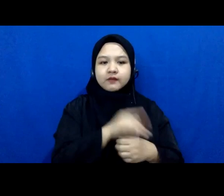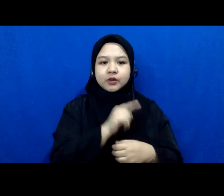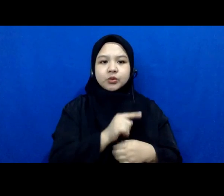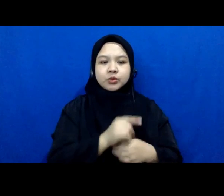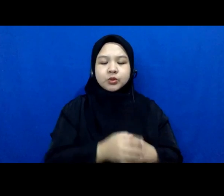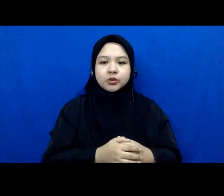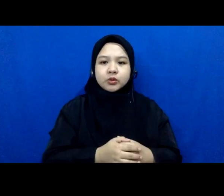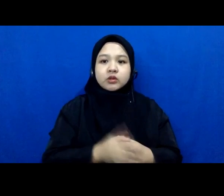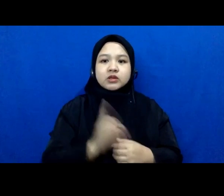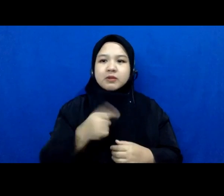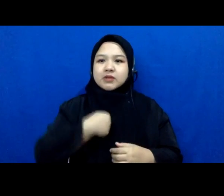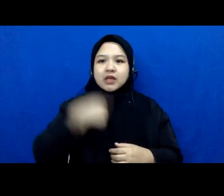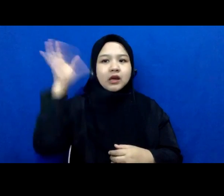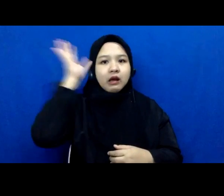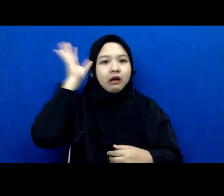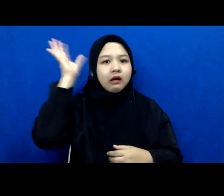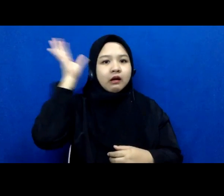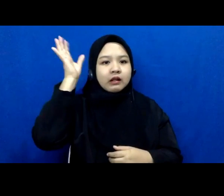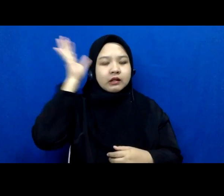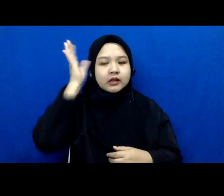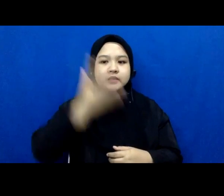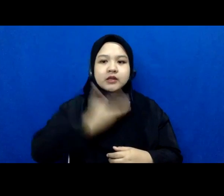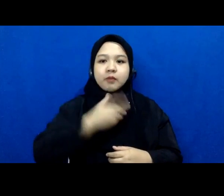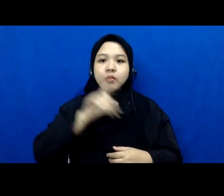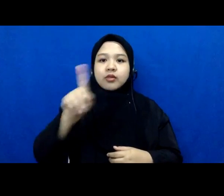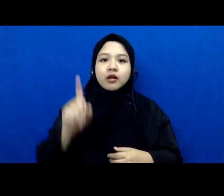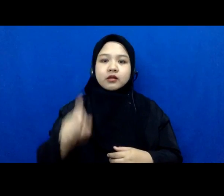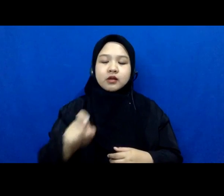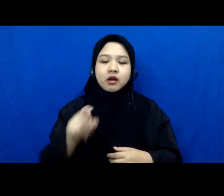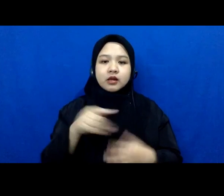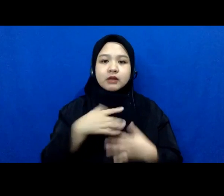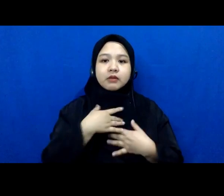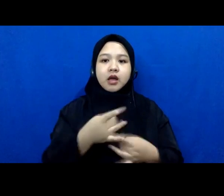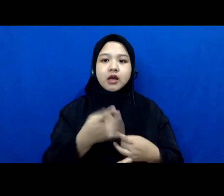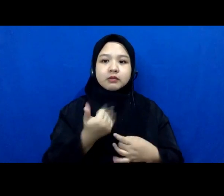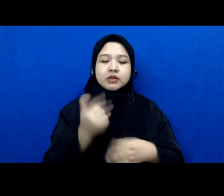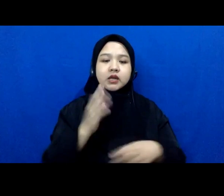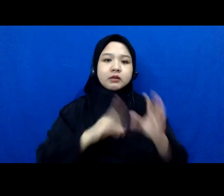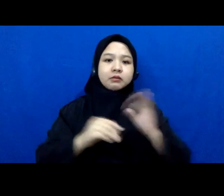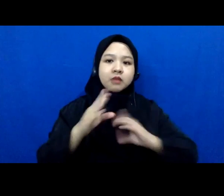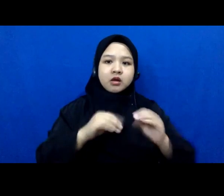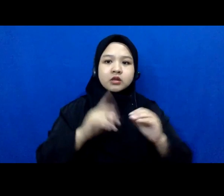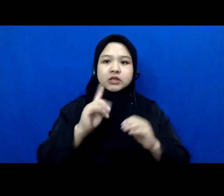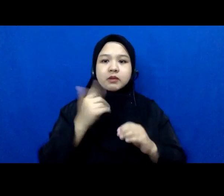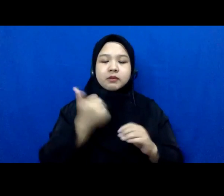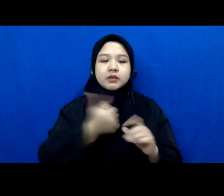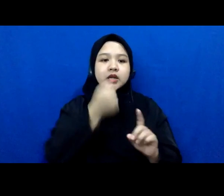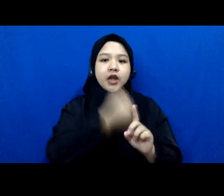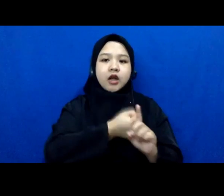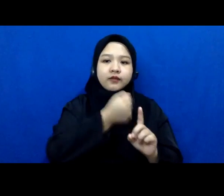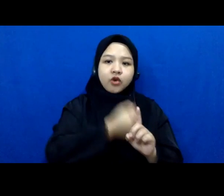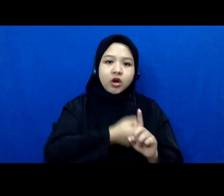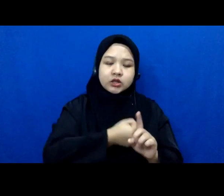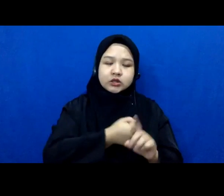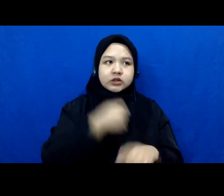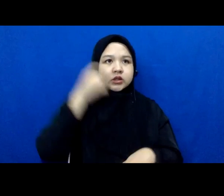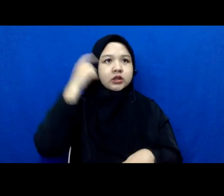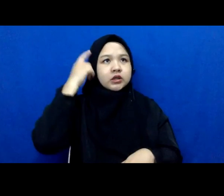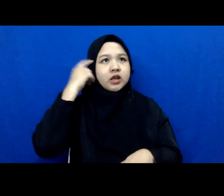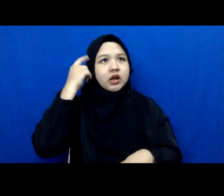ini karena saya gak ngerti gitu saya mau nanya ini menarik untuk diangkat karena ini bisa diadvokasi gitu ya kira-kira ini